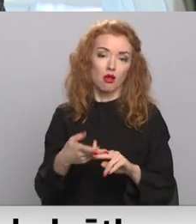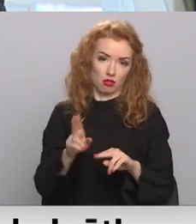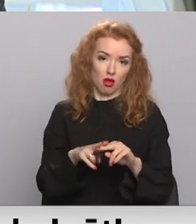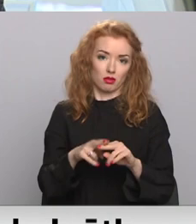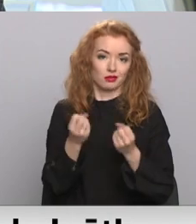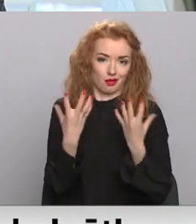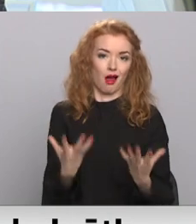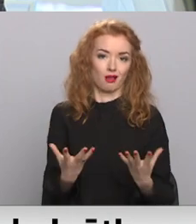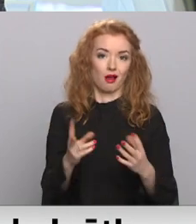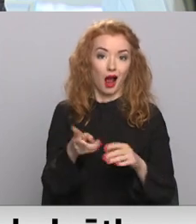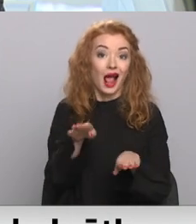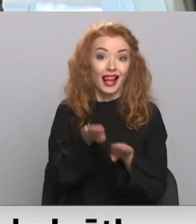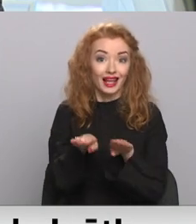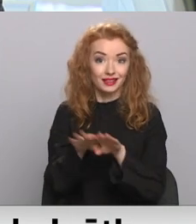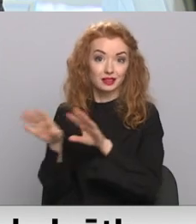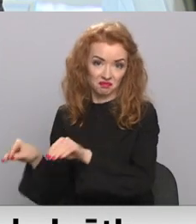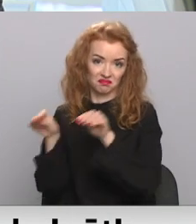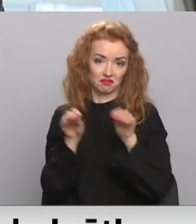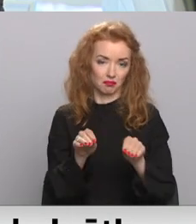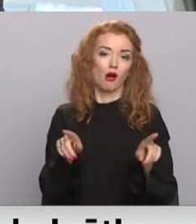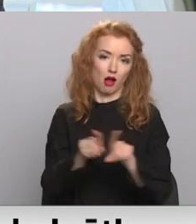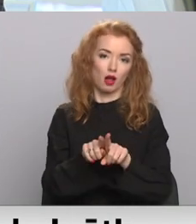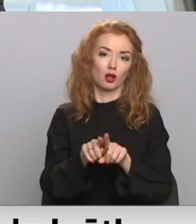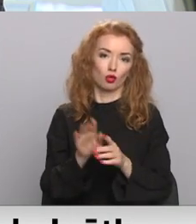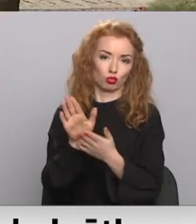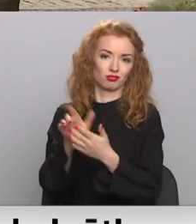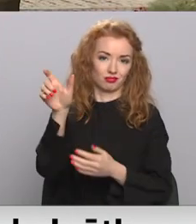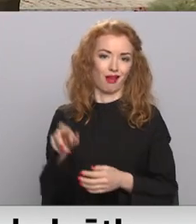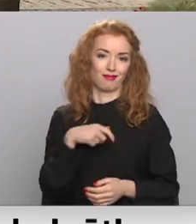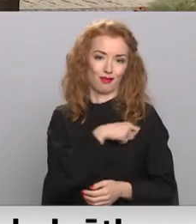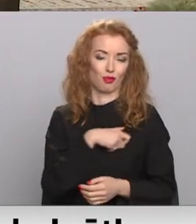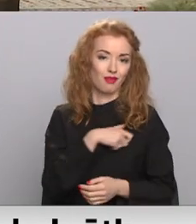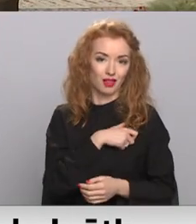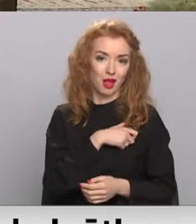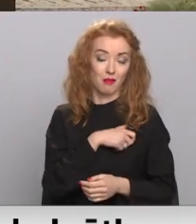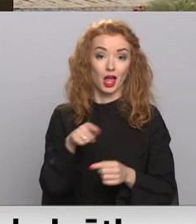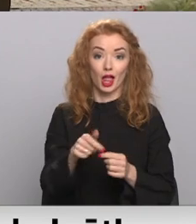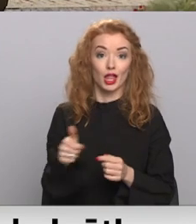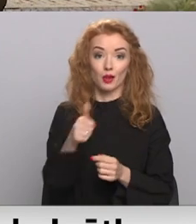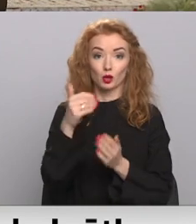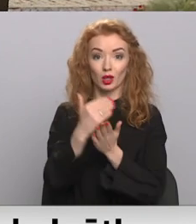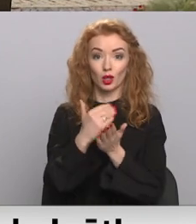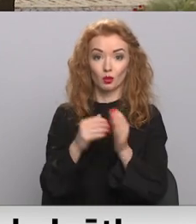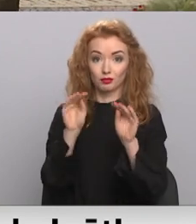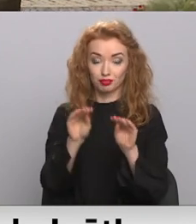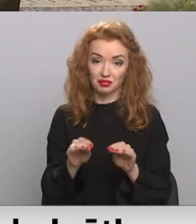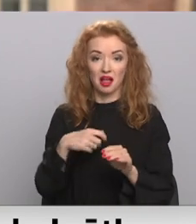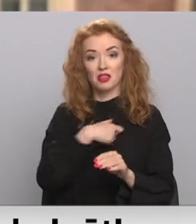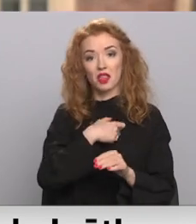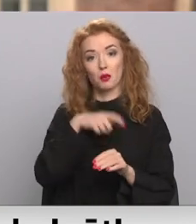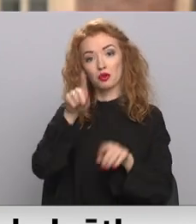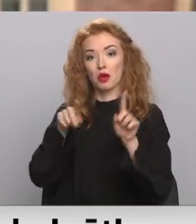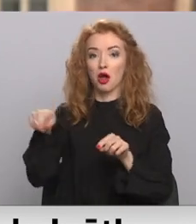pašsaprotami, ka līdzīga norma ir jāattiecina arī uz deputātiem. Deputāti īpaši likuma rakstīšana vērtē pretrunīgi.